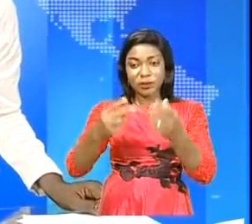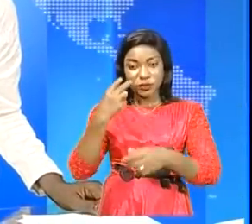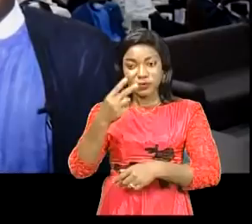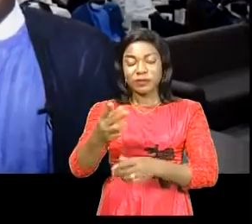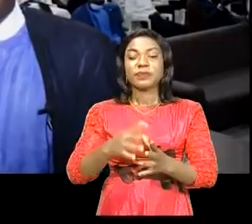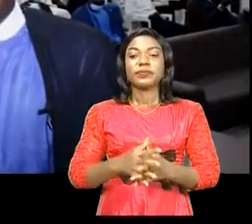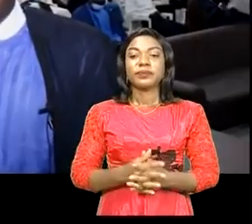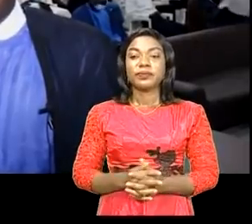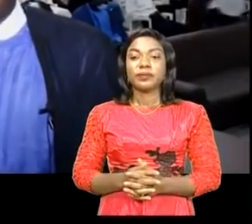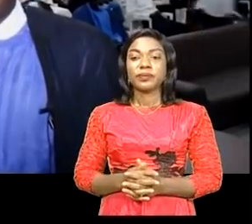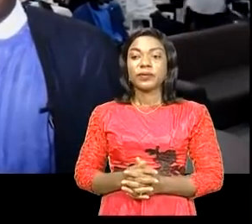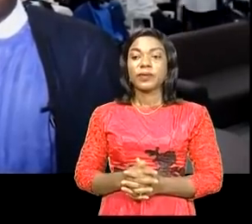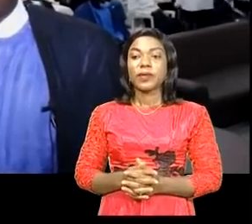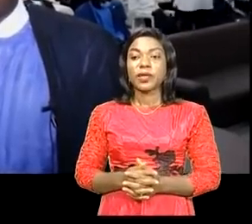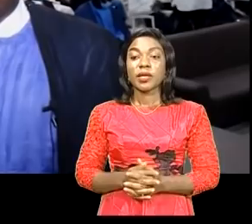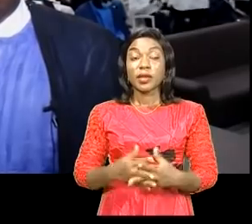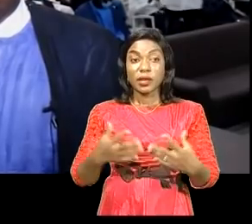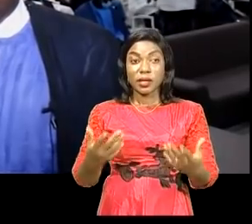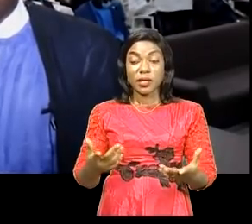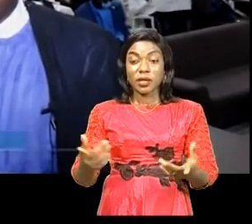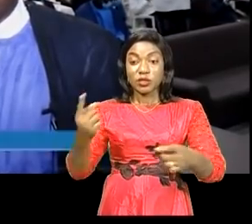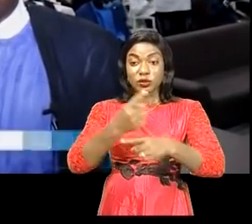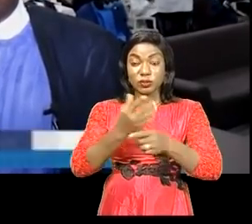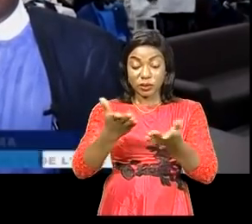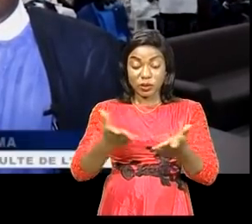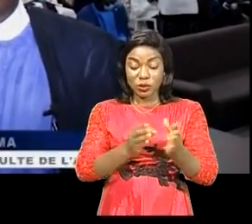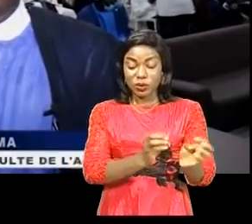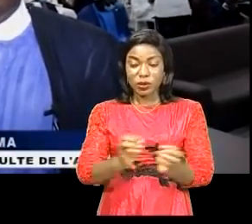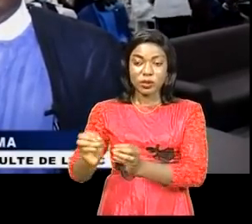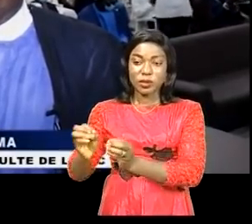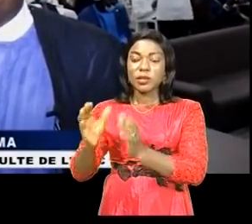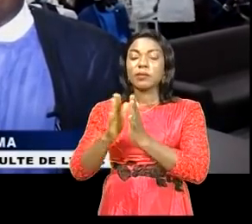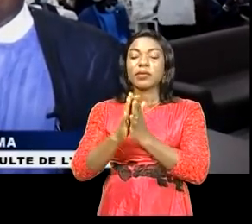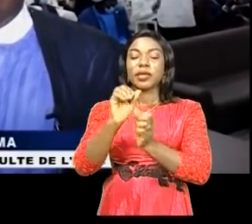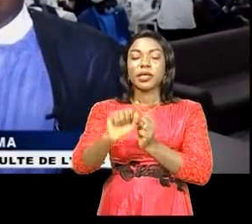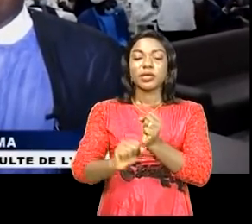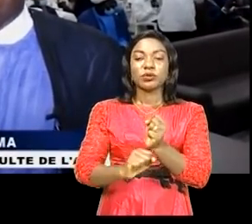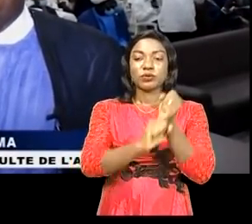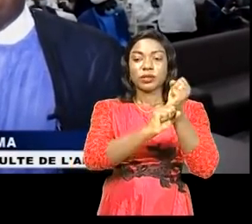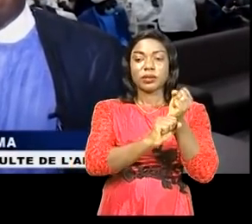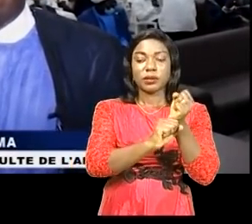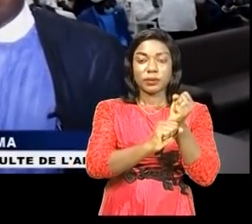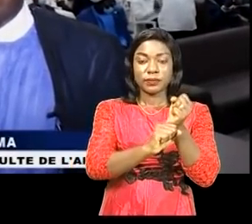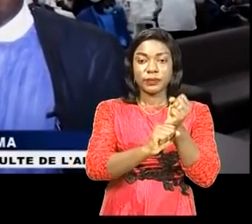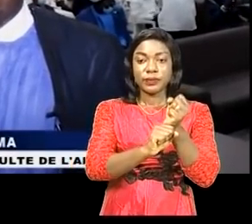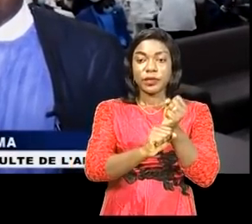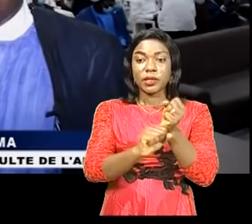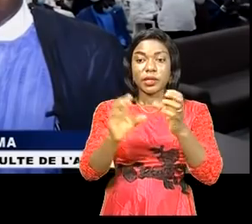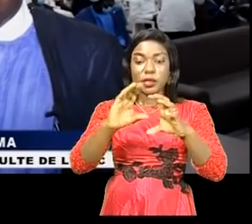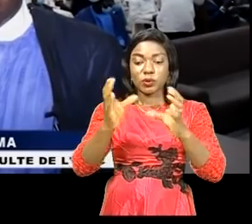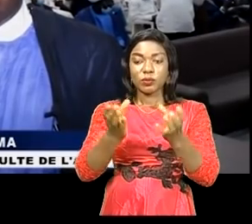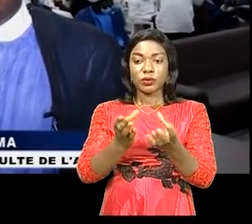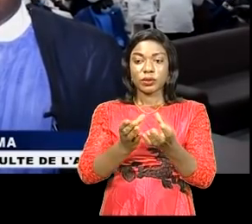Redépenda. Cette journée ici marque l'organisation d'une prière de suffrage que la communauté